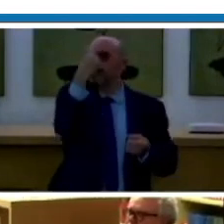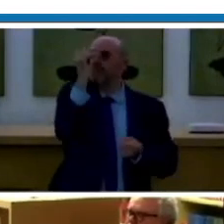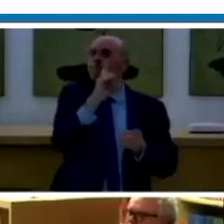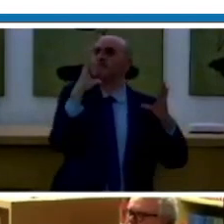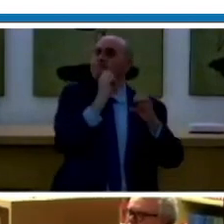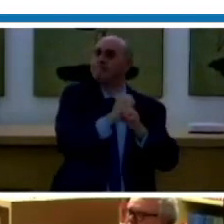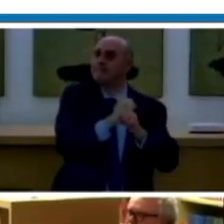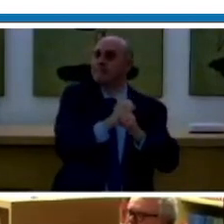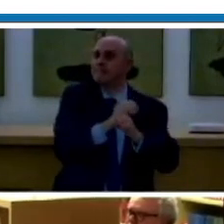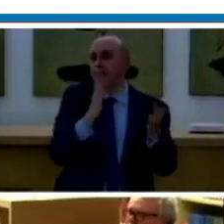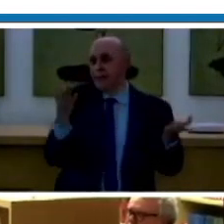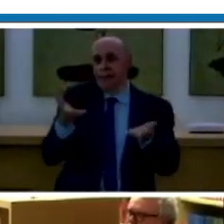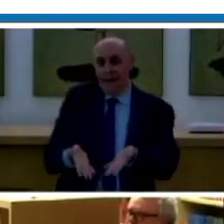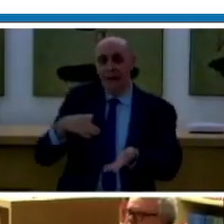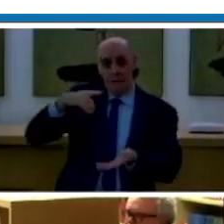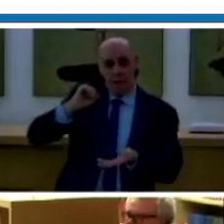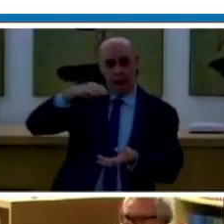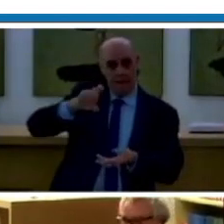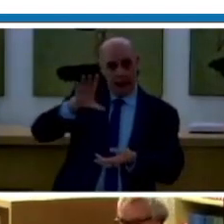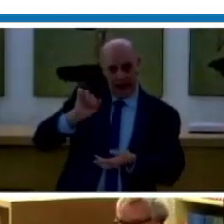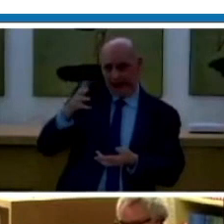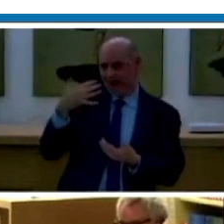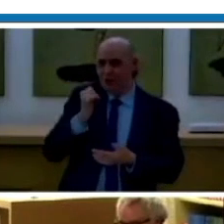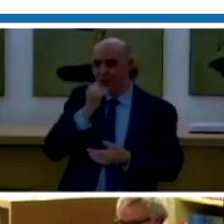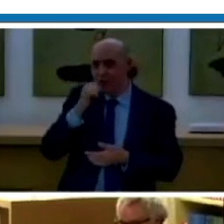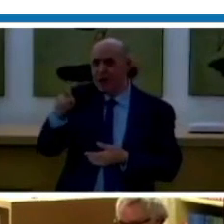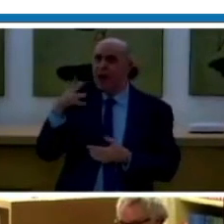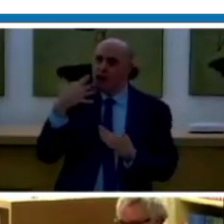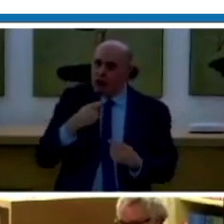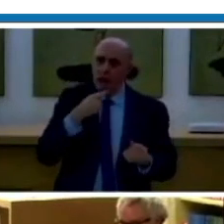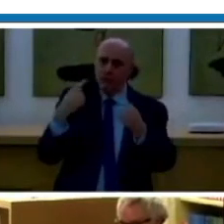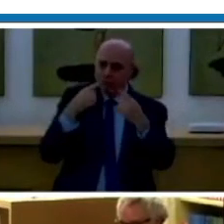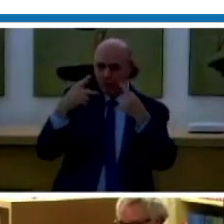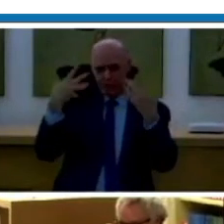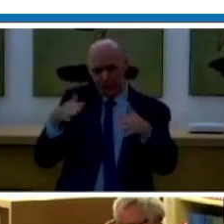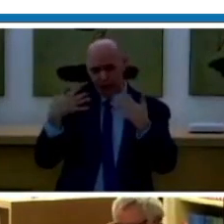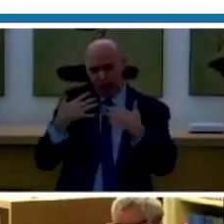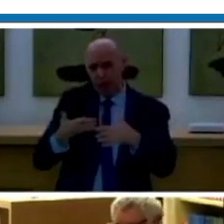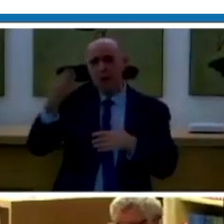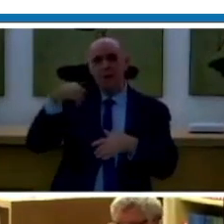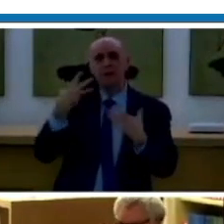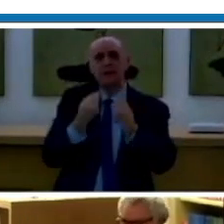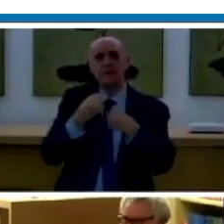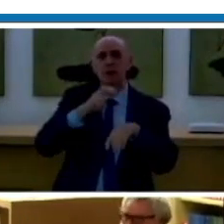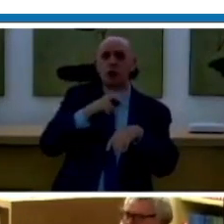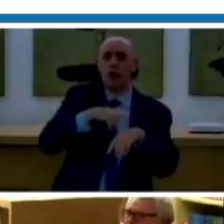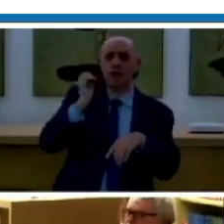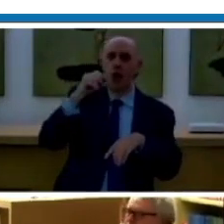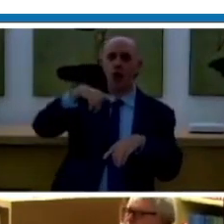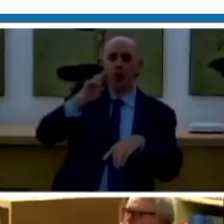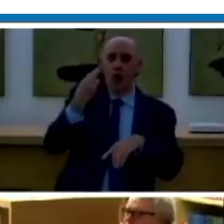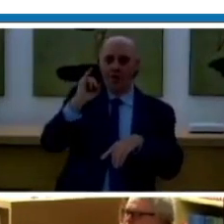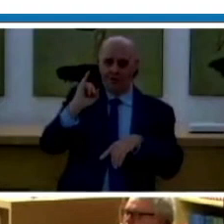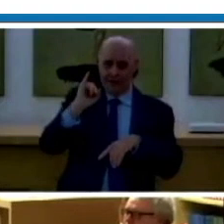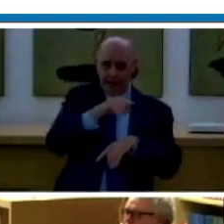dico Pamela, abbiamo affrontato più volte questo discorso e ci siamo ritrovati anche, ne parlavo prima con la dottoressa Nofri, ad avviare